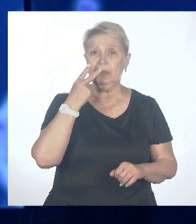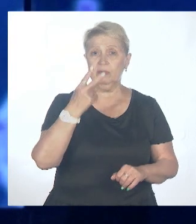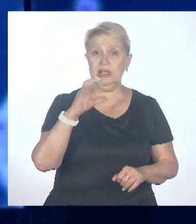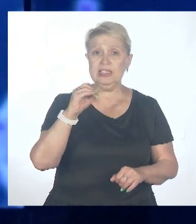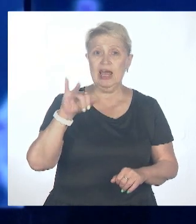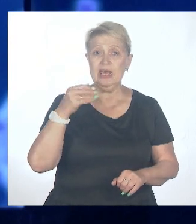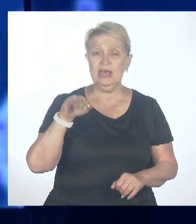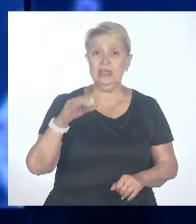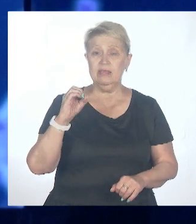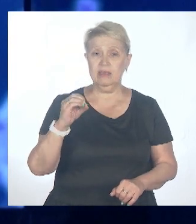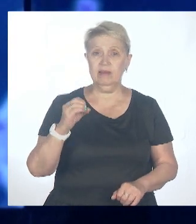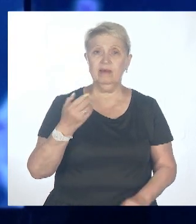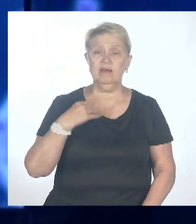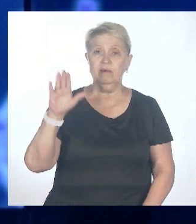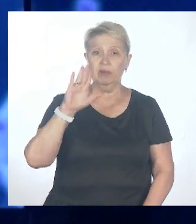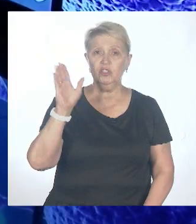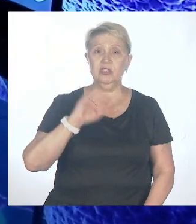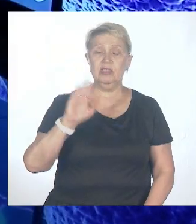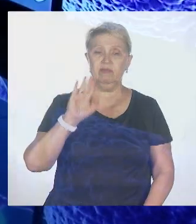зовут Дмитрий Павленко. С вами прощаюсь. До свидания.